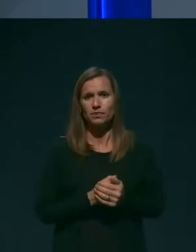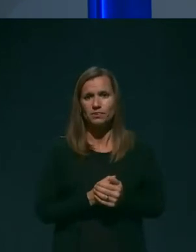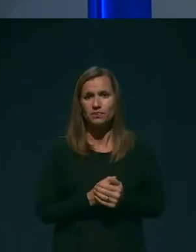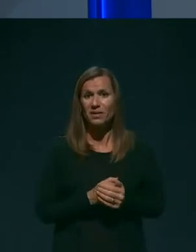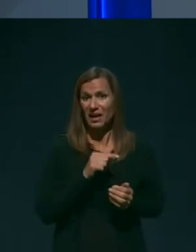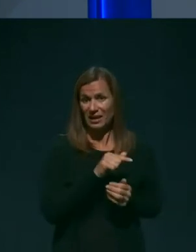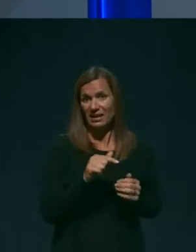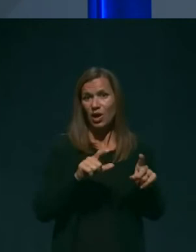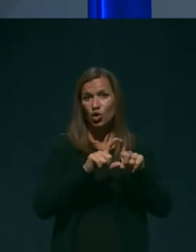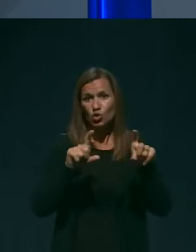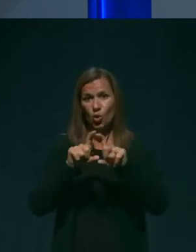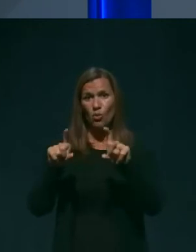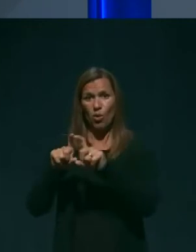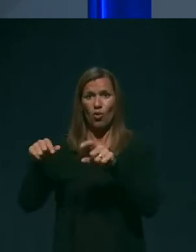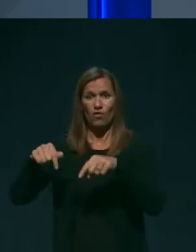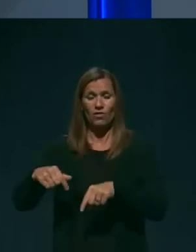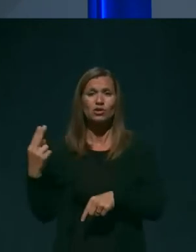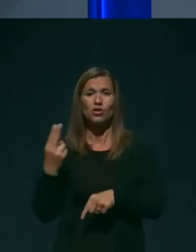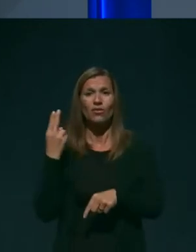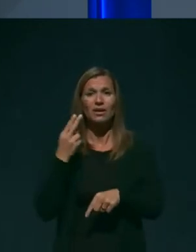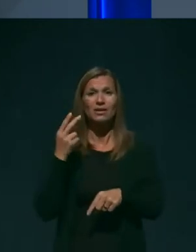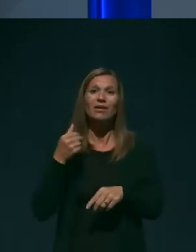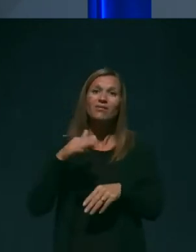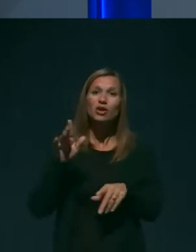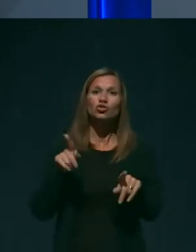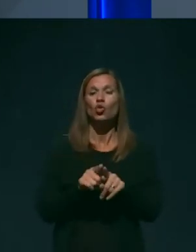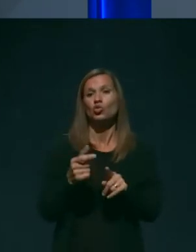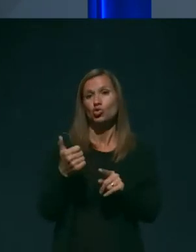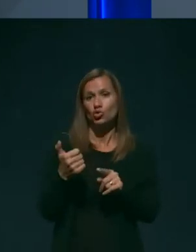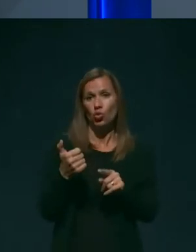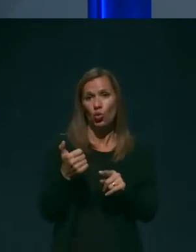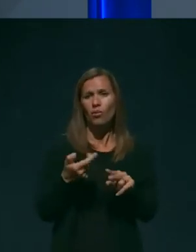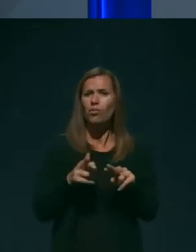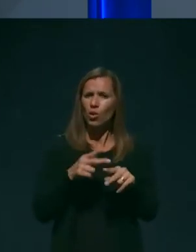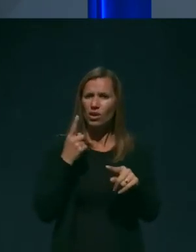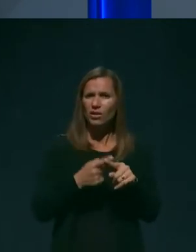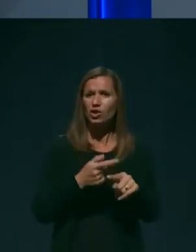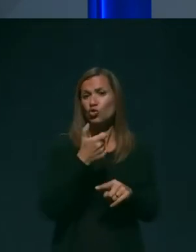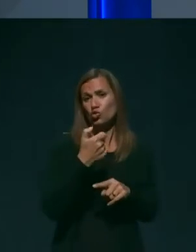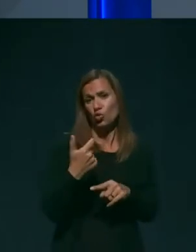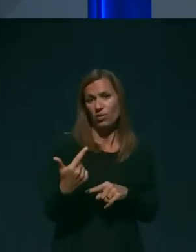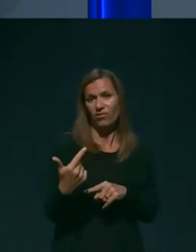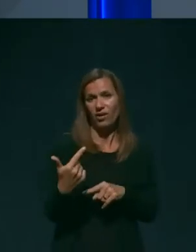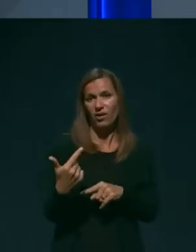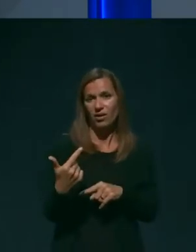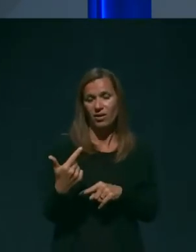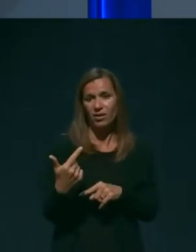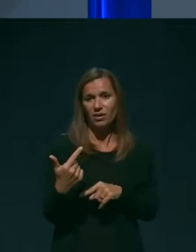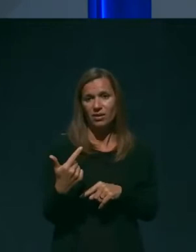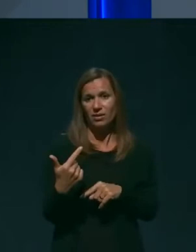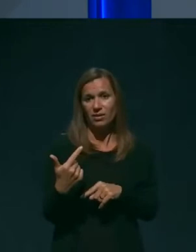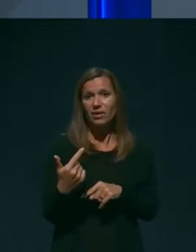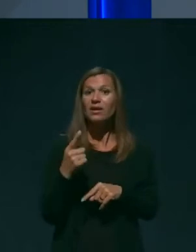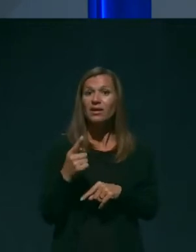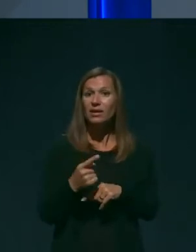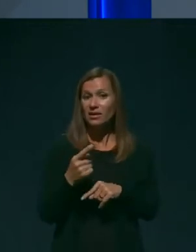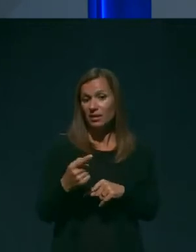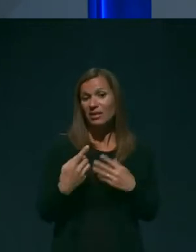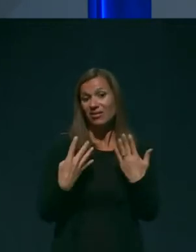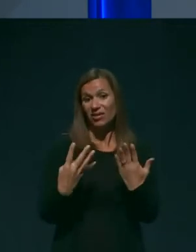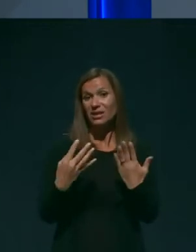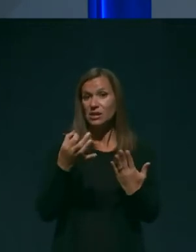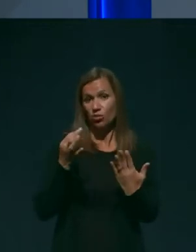domov je v Sloveniji nekaj čez 100, natančne je 102. In v 90%